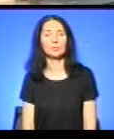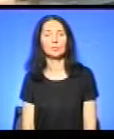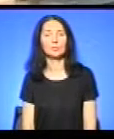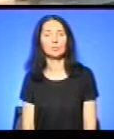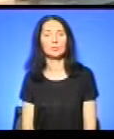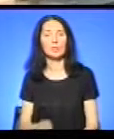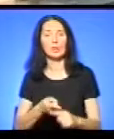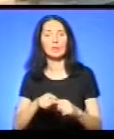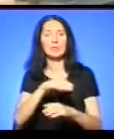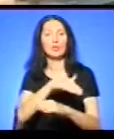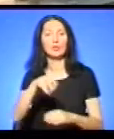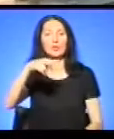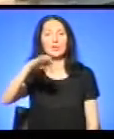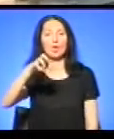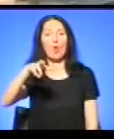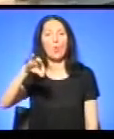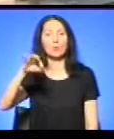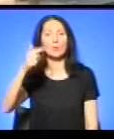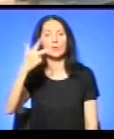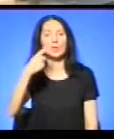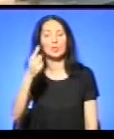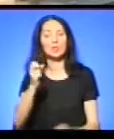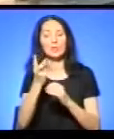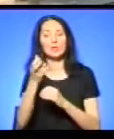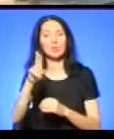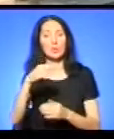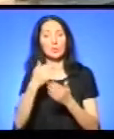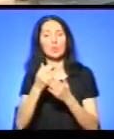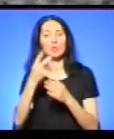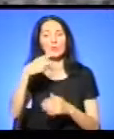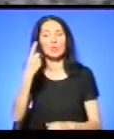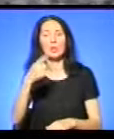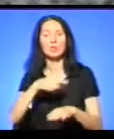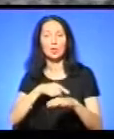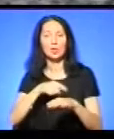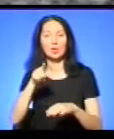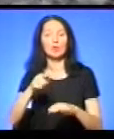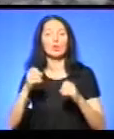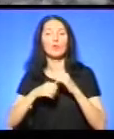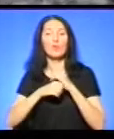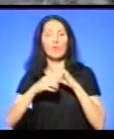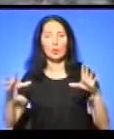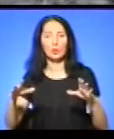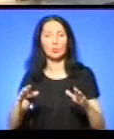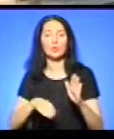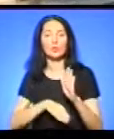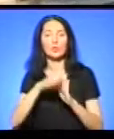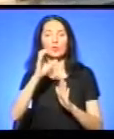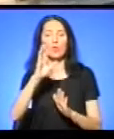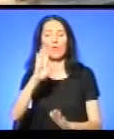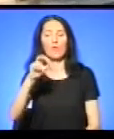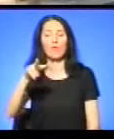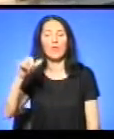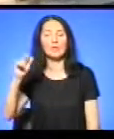Це вулиця Ломоносова, 31, 12 серпня. Близько 21-ї години тут вибухнув високовольтний кабель. Вчора